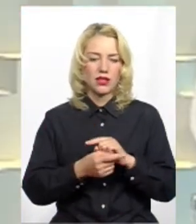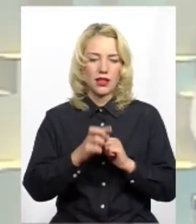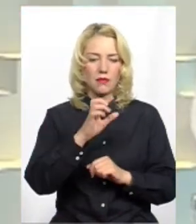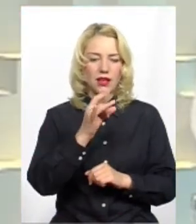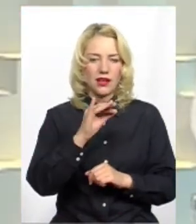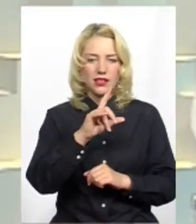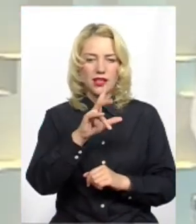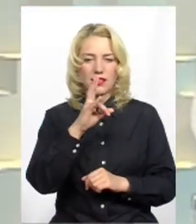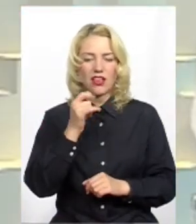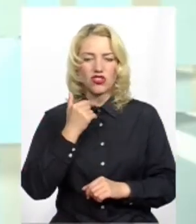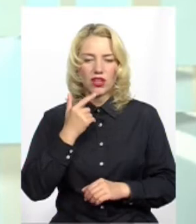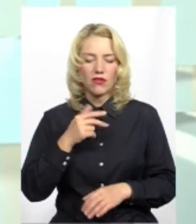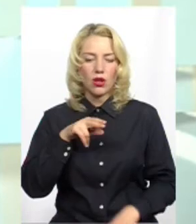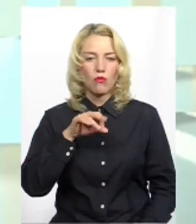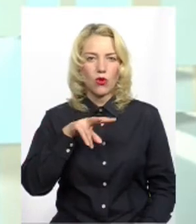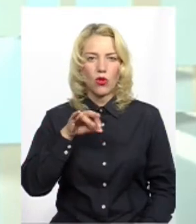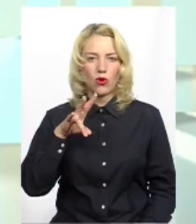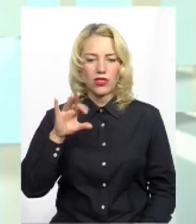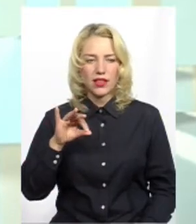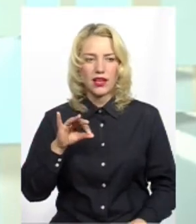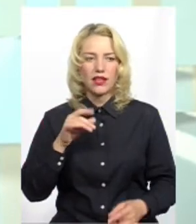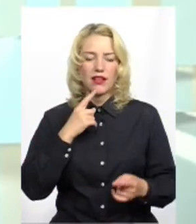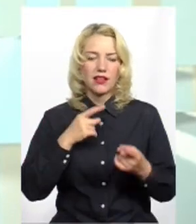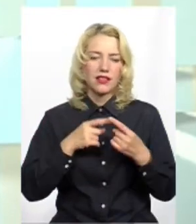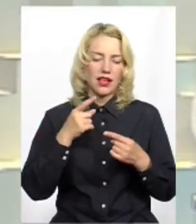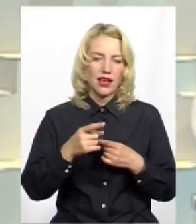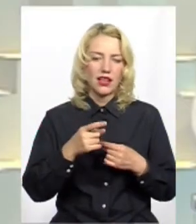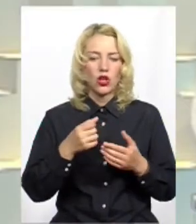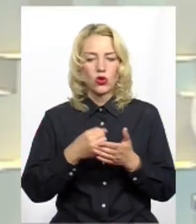І від Полонного далі до Хмельницького чи до Житомира?